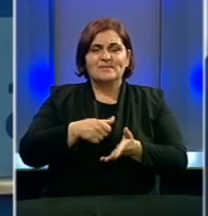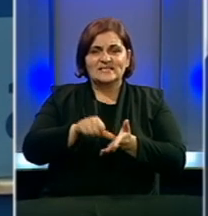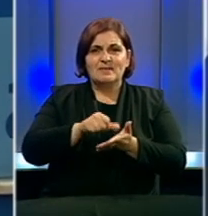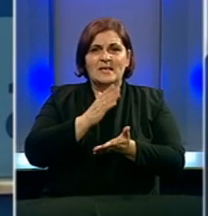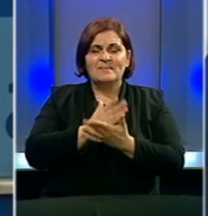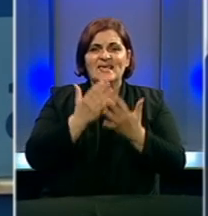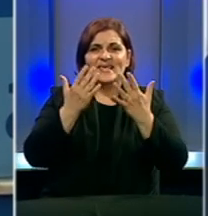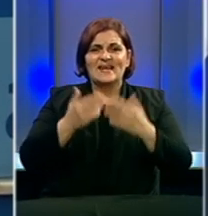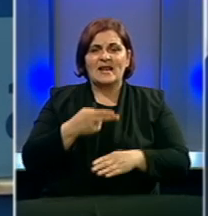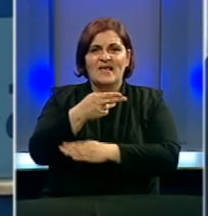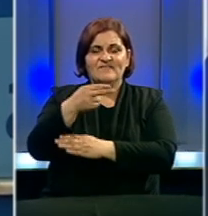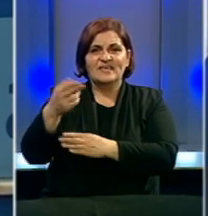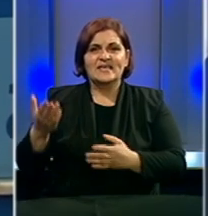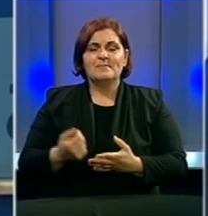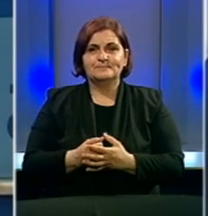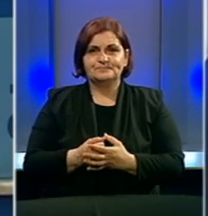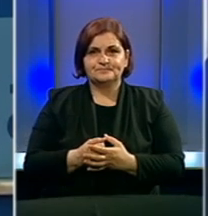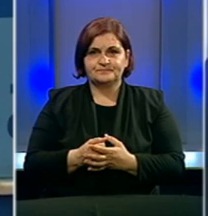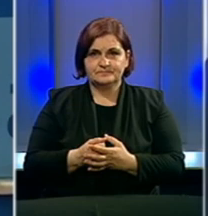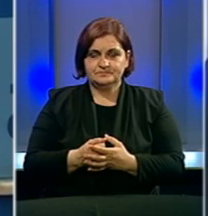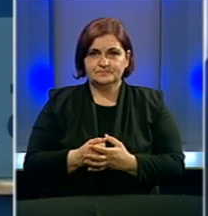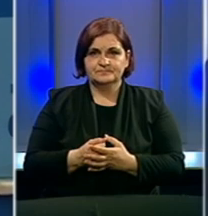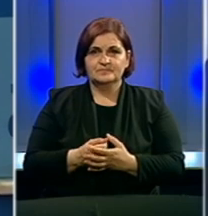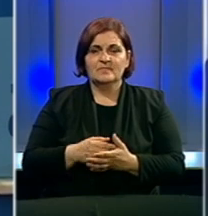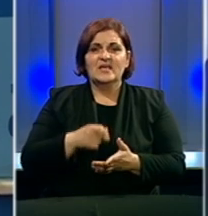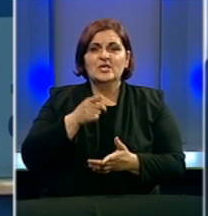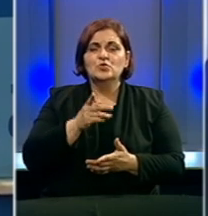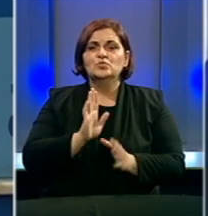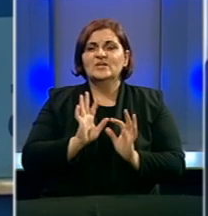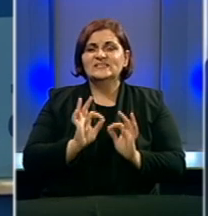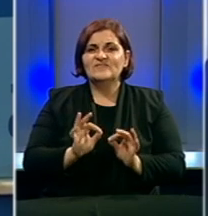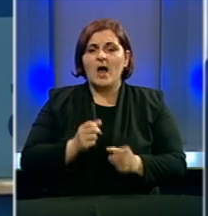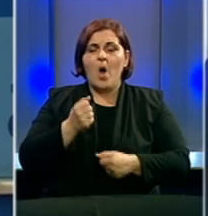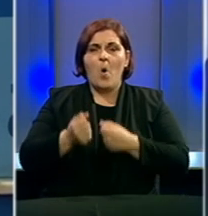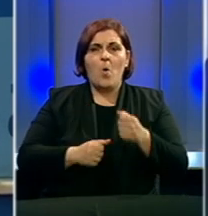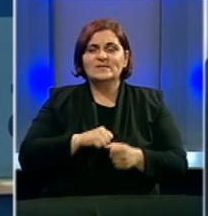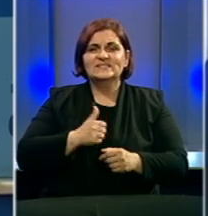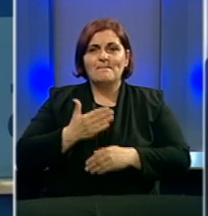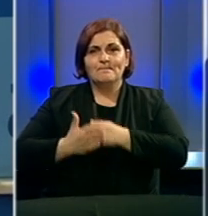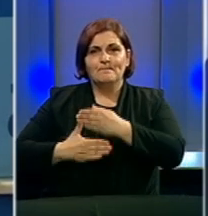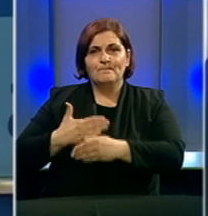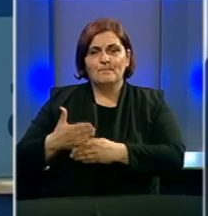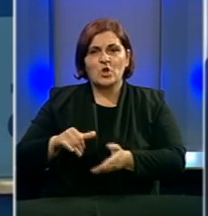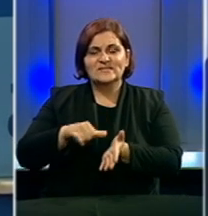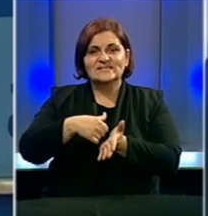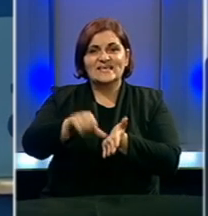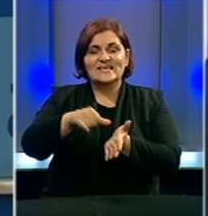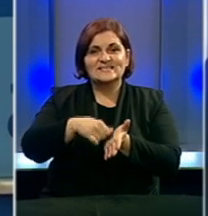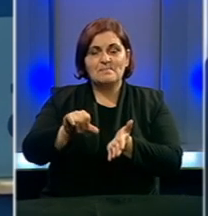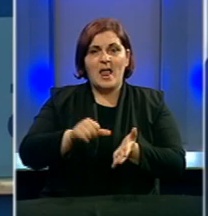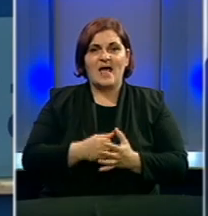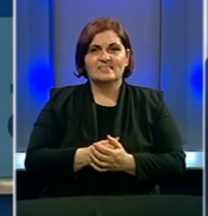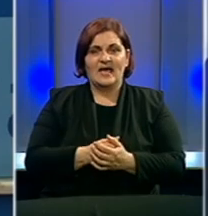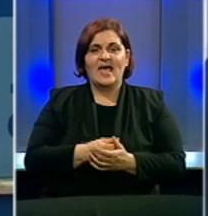račune privrednih subjekata i tu će svakako i ubrzati sam proces isplata s obzirom da